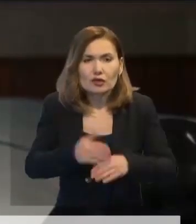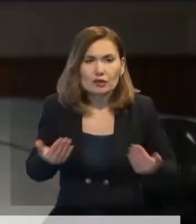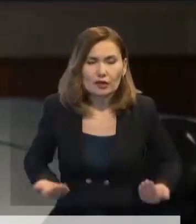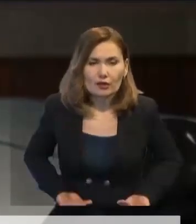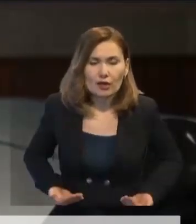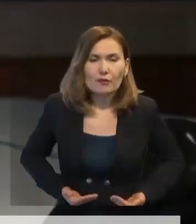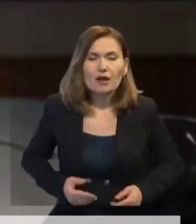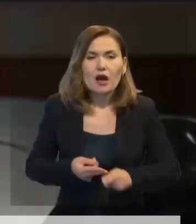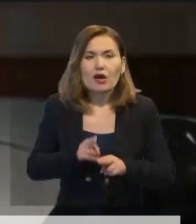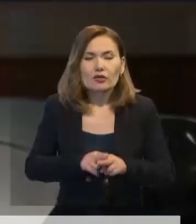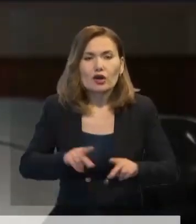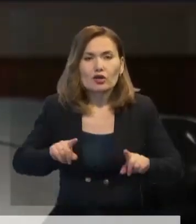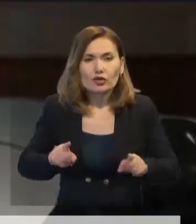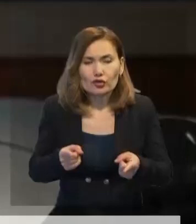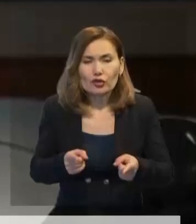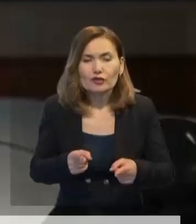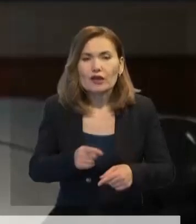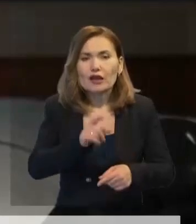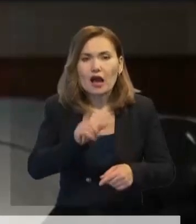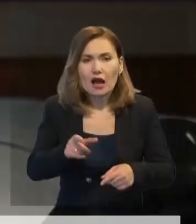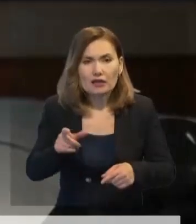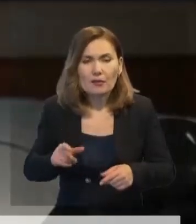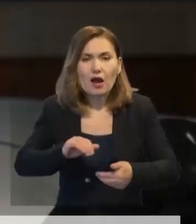дейін тұтқындар алмасы ұтұрал ұсынша саған едік.